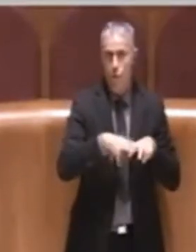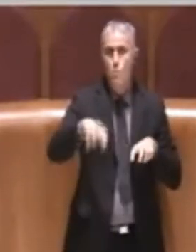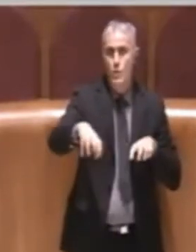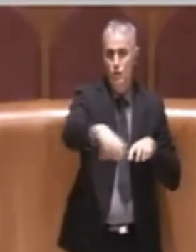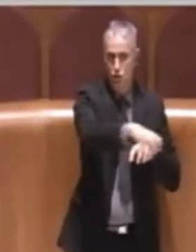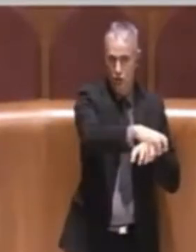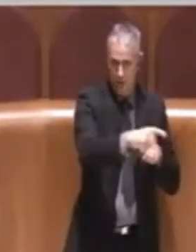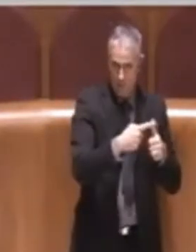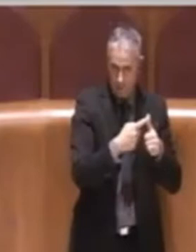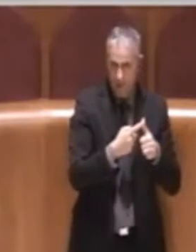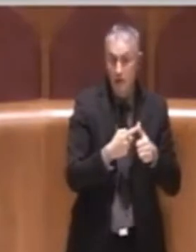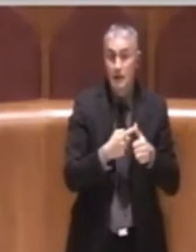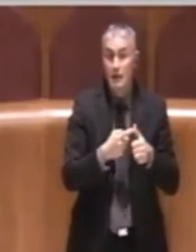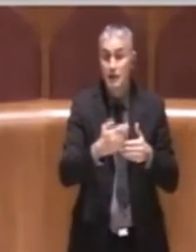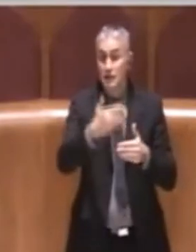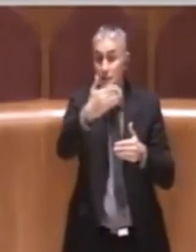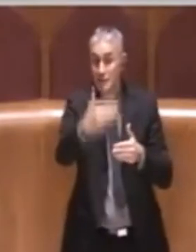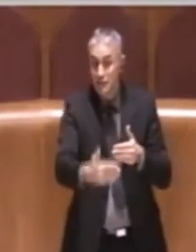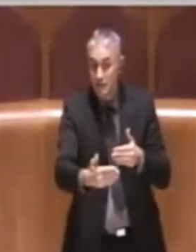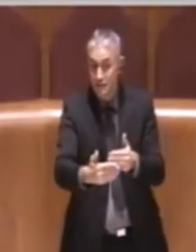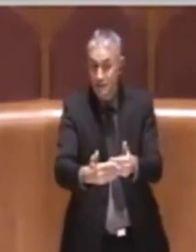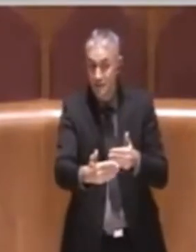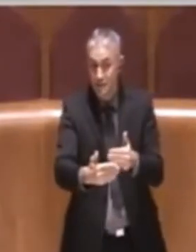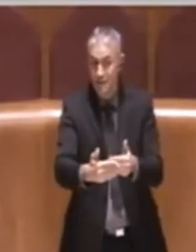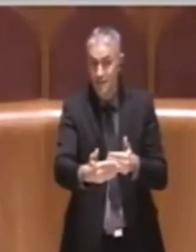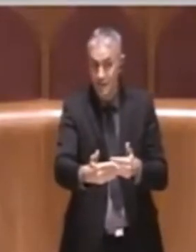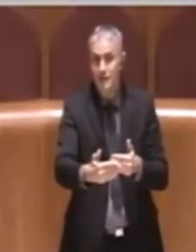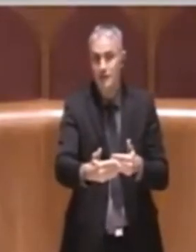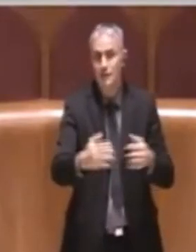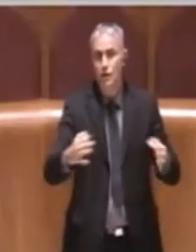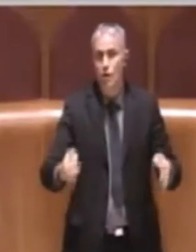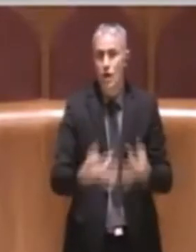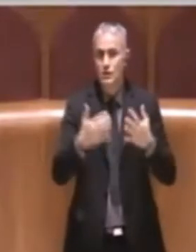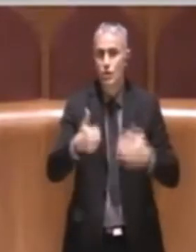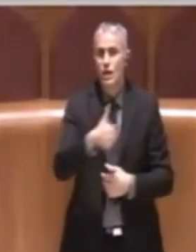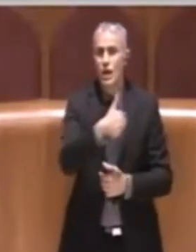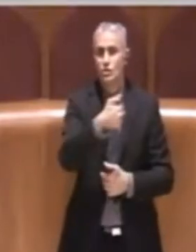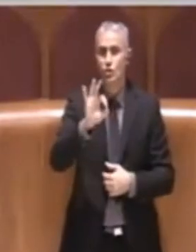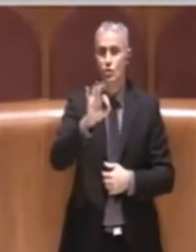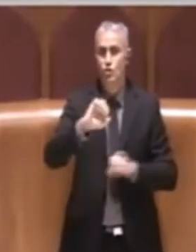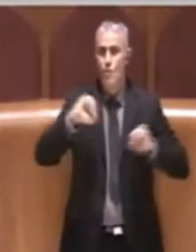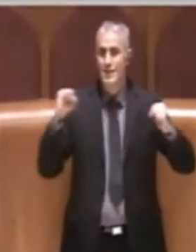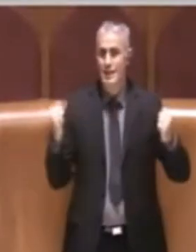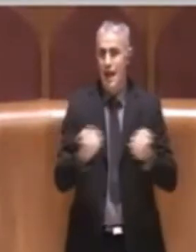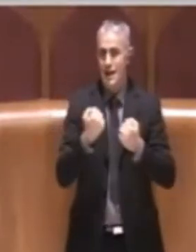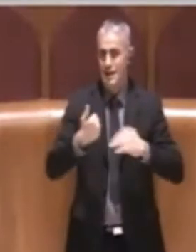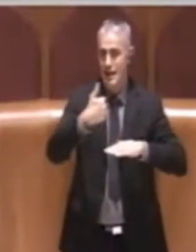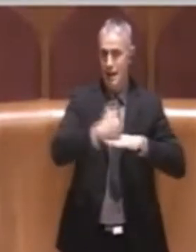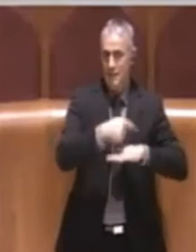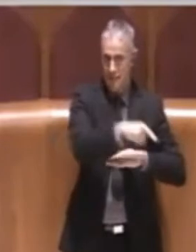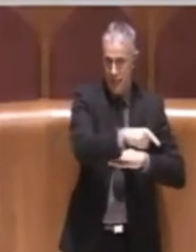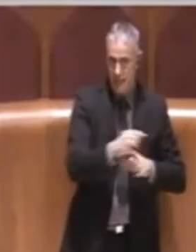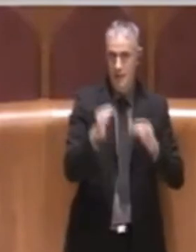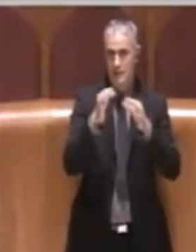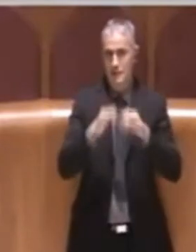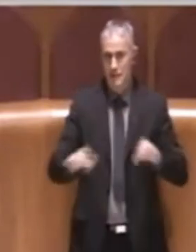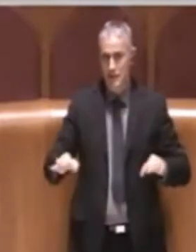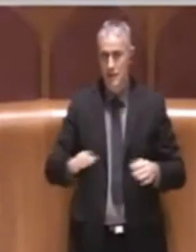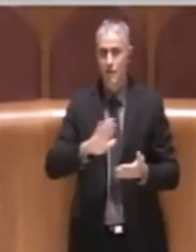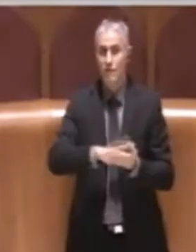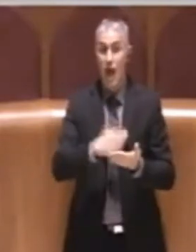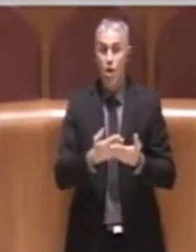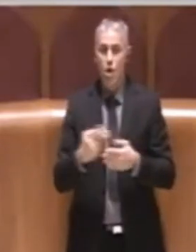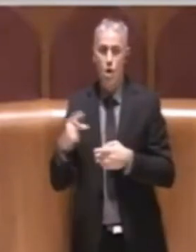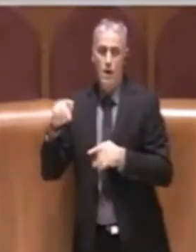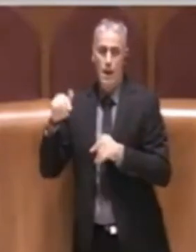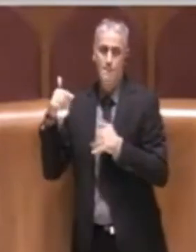entro il termine dell'occasione dei 150 anni della Capitale nel rispetto del millenario valore della città eterna,